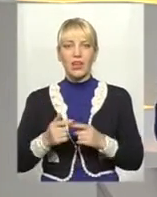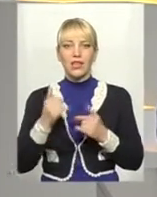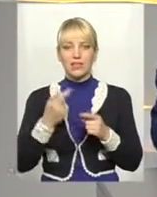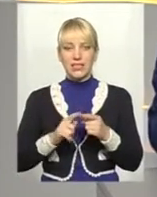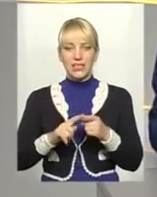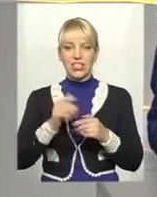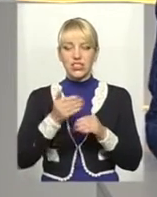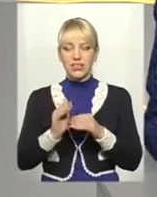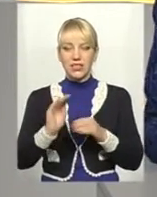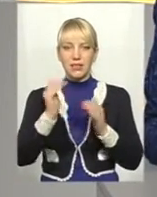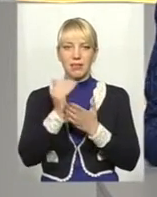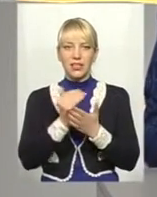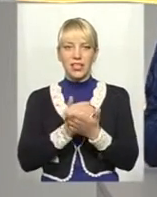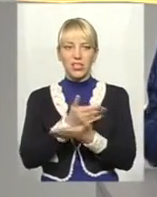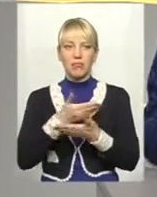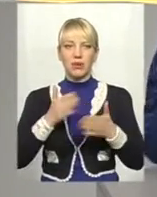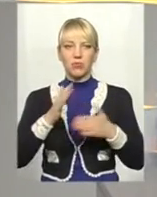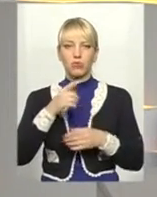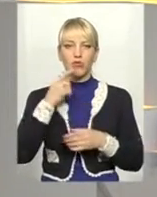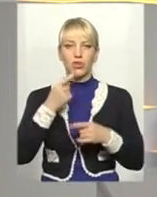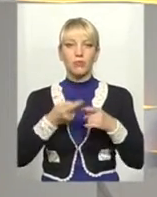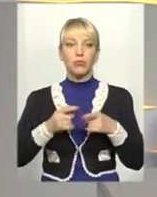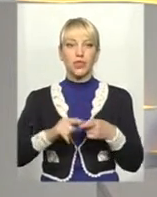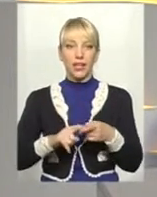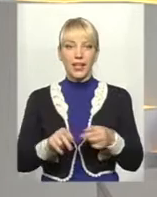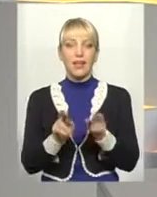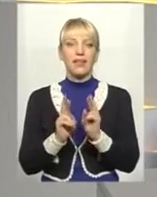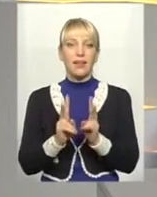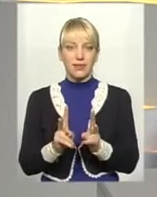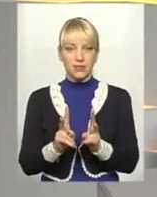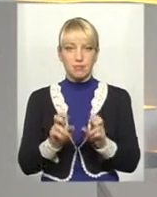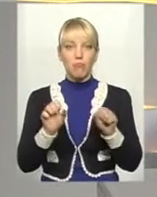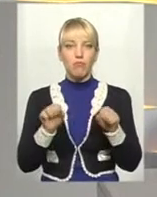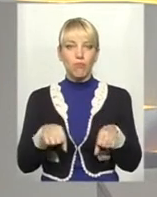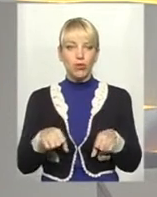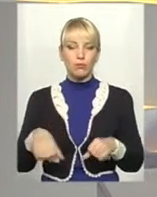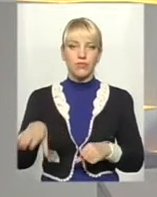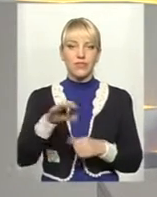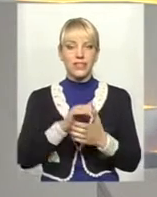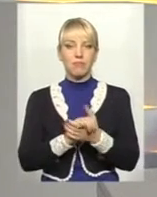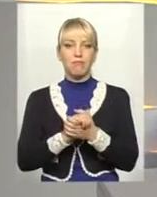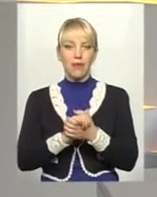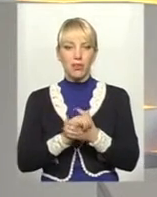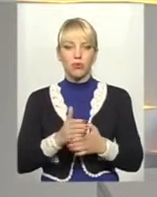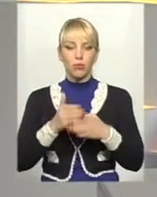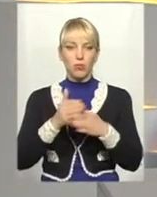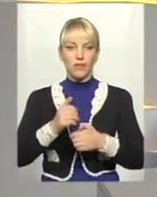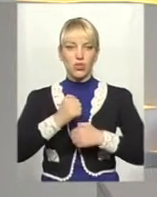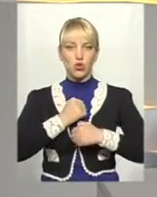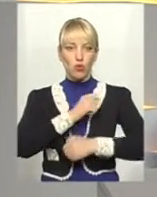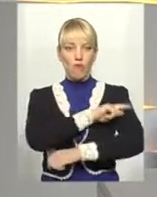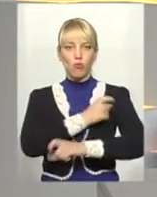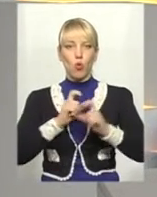в цій частині передачі ми говоритимемо про те, як можемо всім миром допомогти військовому госпіталю,